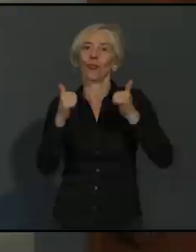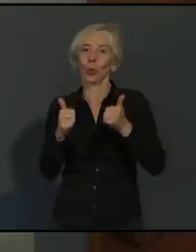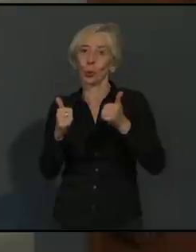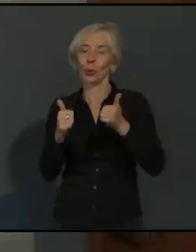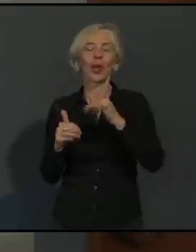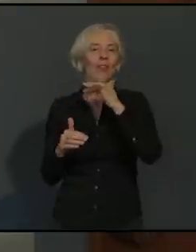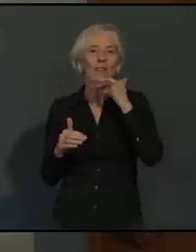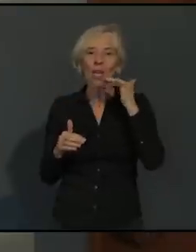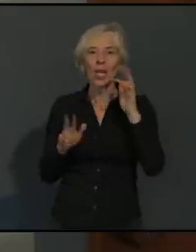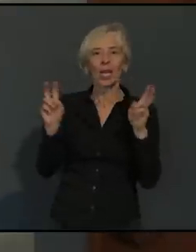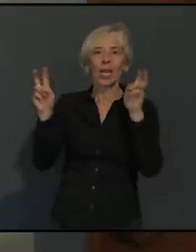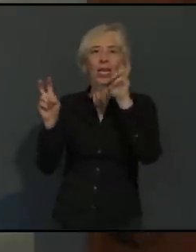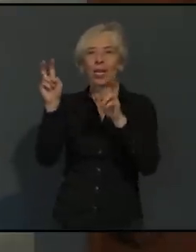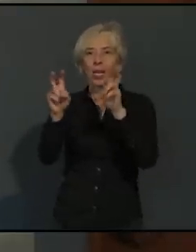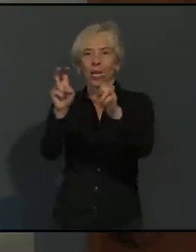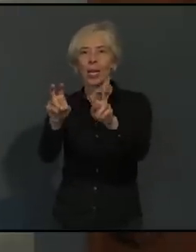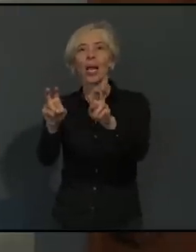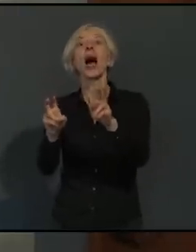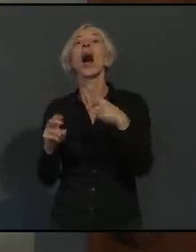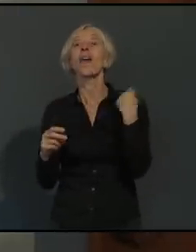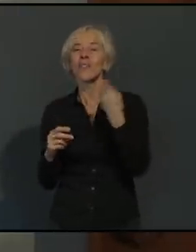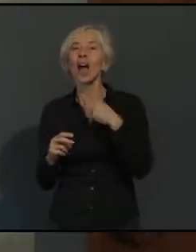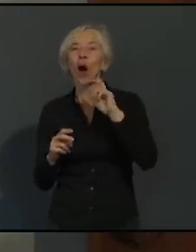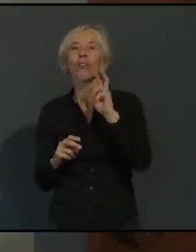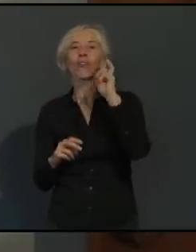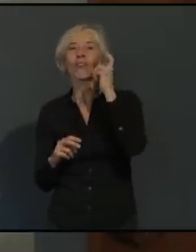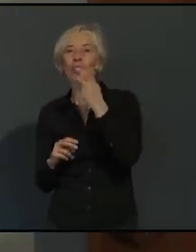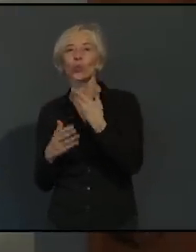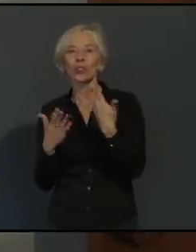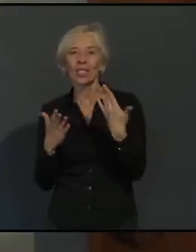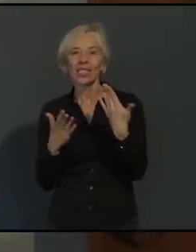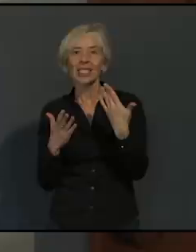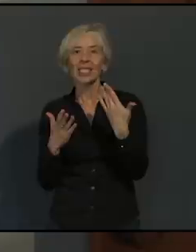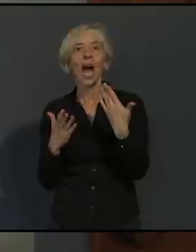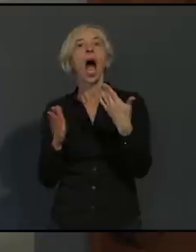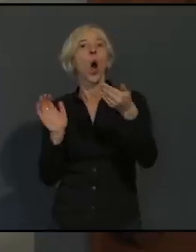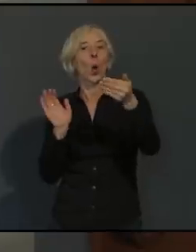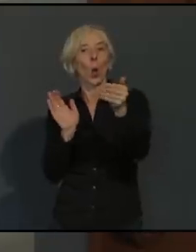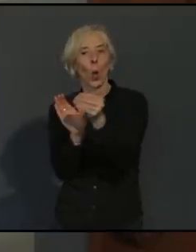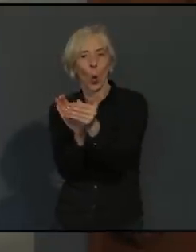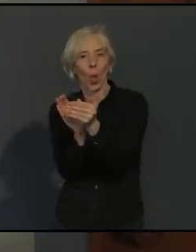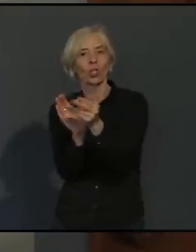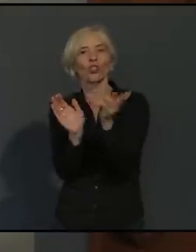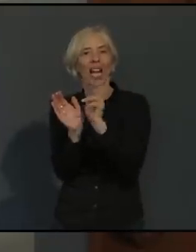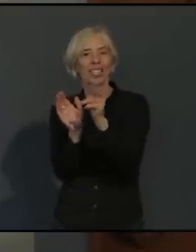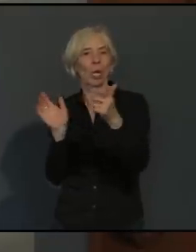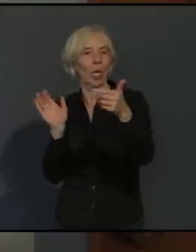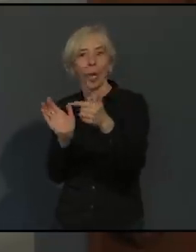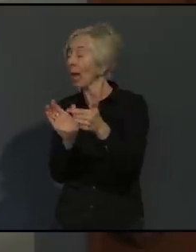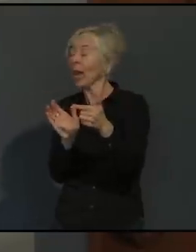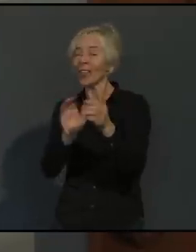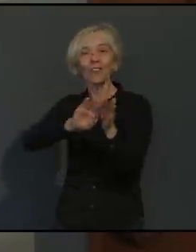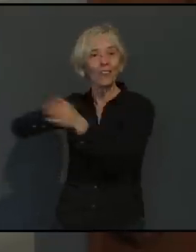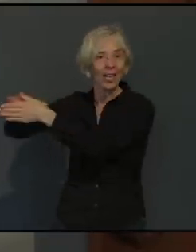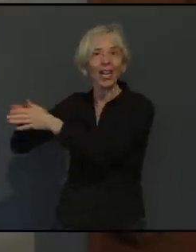kurzen Fahrzeuge zu verzichten. Wir setzen alles unsere Langzüge ein, 42 Meter, die eben